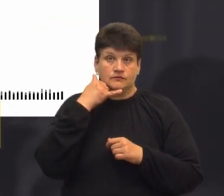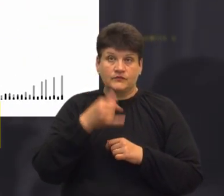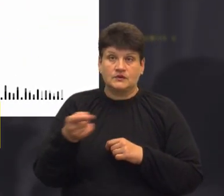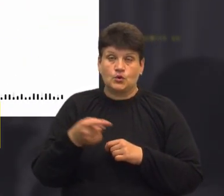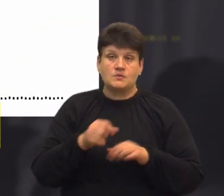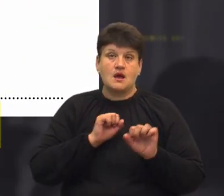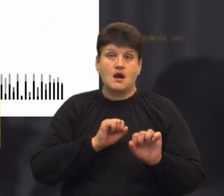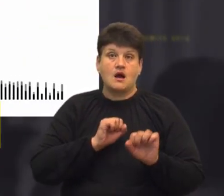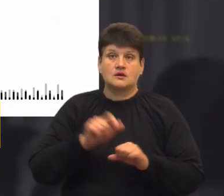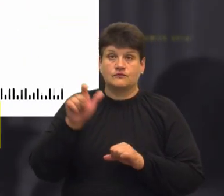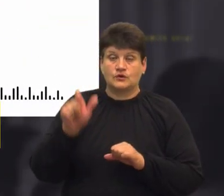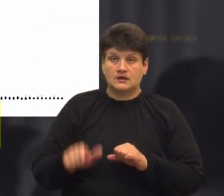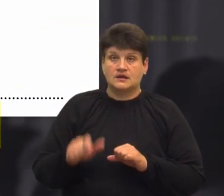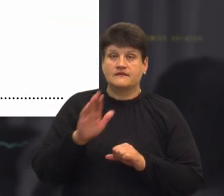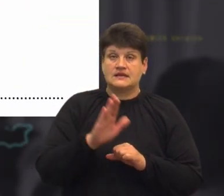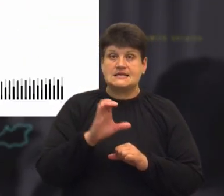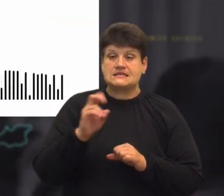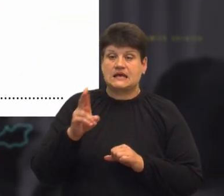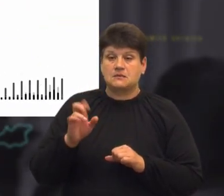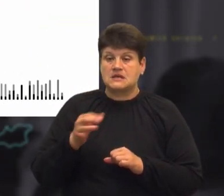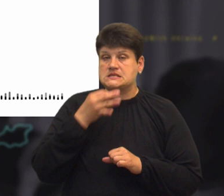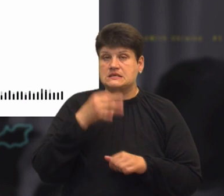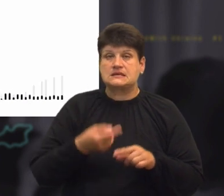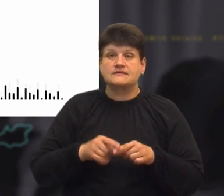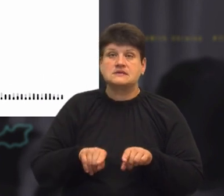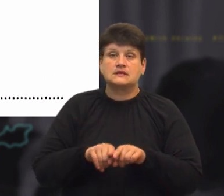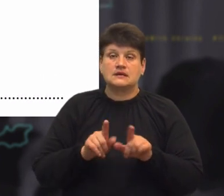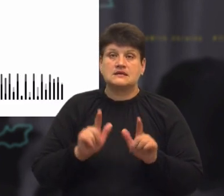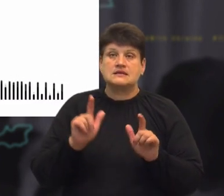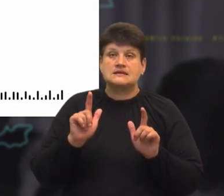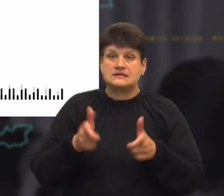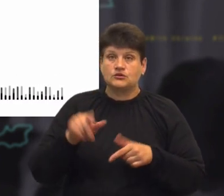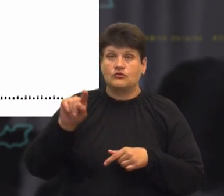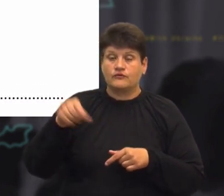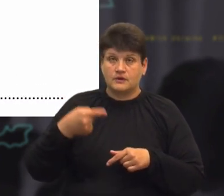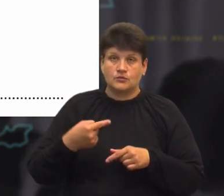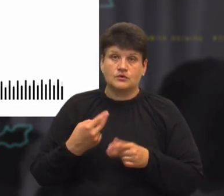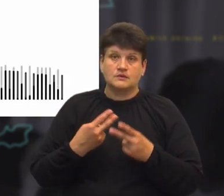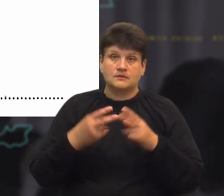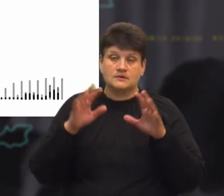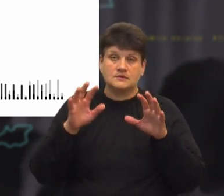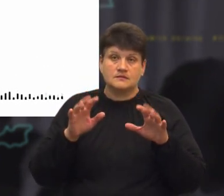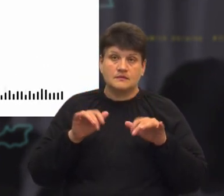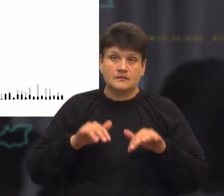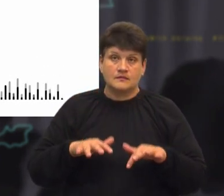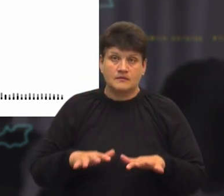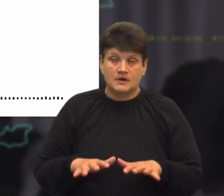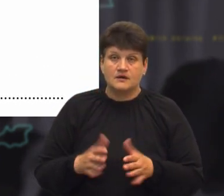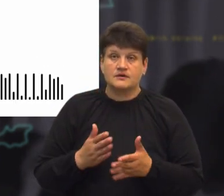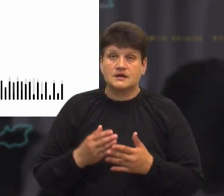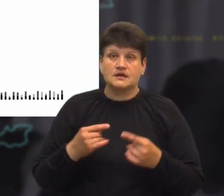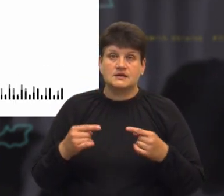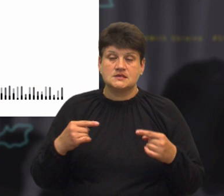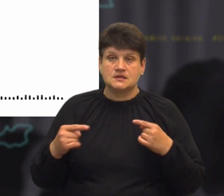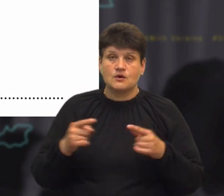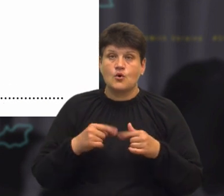адвокатів. Віталій Скиба прокоментував це так. Згідно вимог кримінальної постановлення господарства, слідчі або організаційства чи прокурори